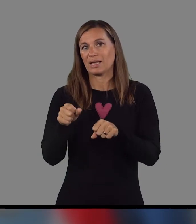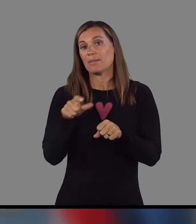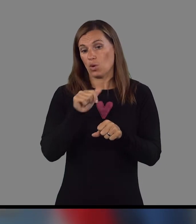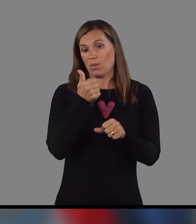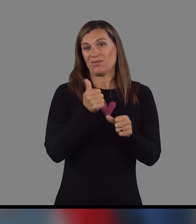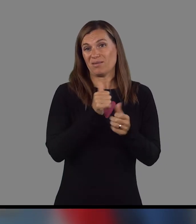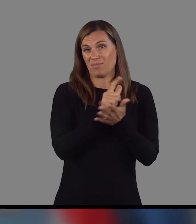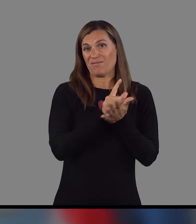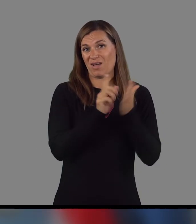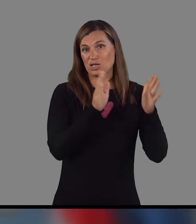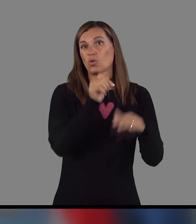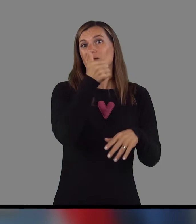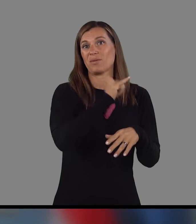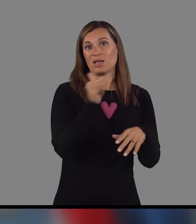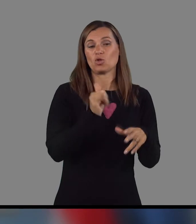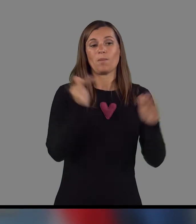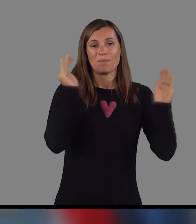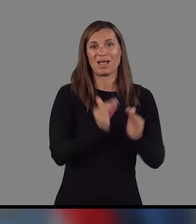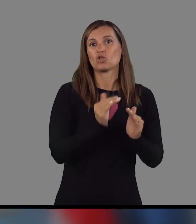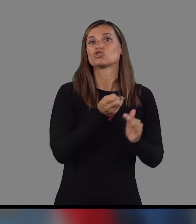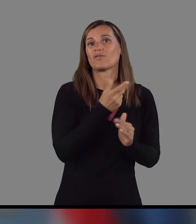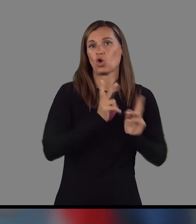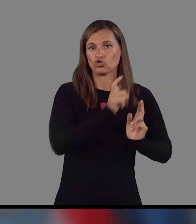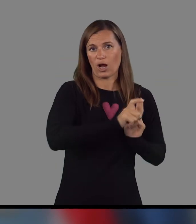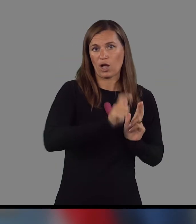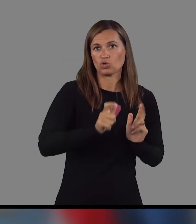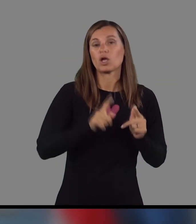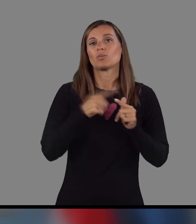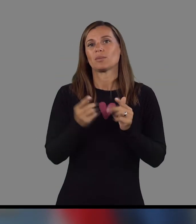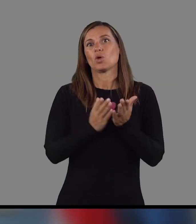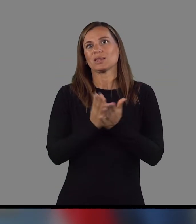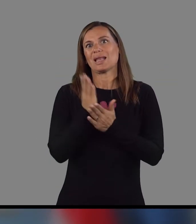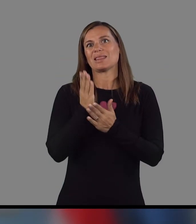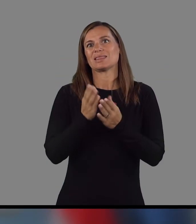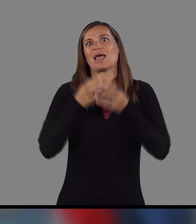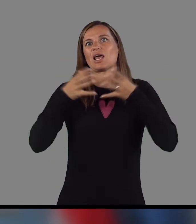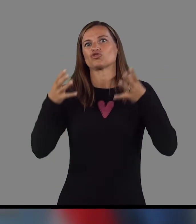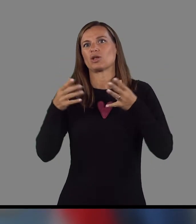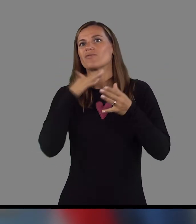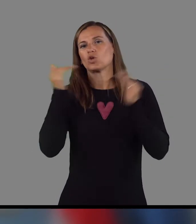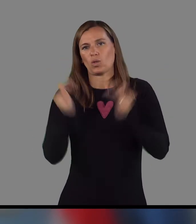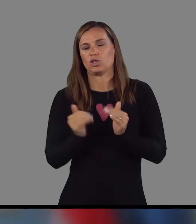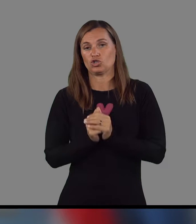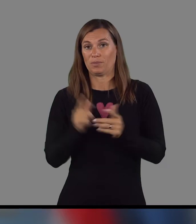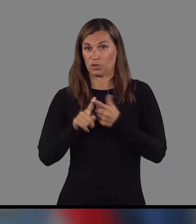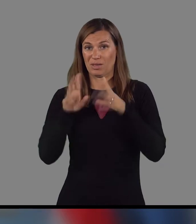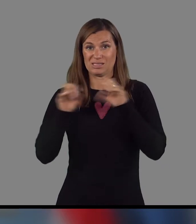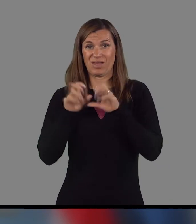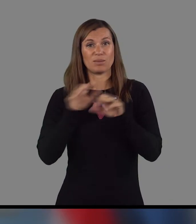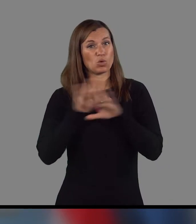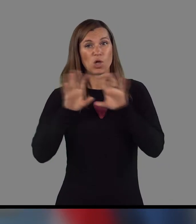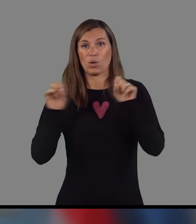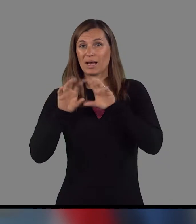nam v prvi fazi, to je v prvem letu, padlo število nedopustno čakajočih in potem bi bil trend naraščanja bistveno nižji. Vkolikor pa